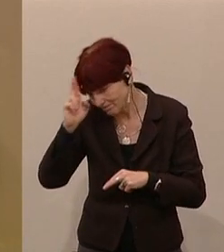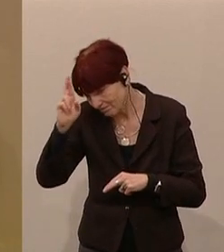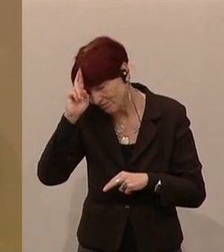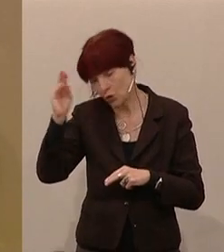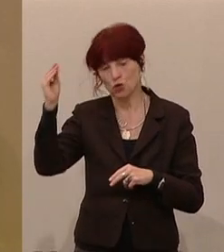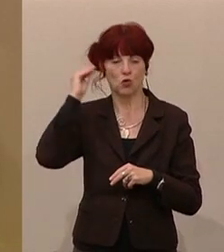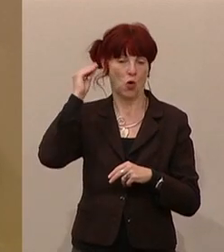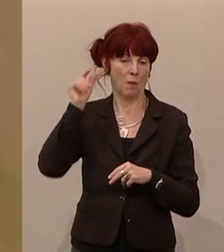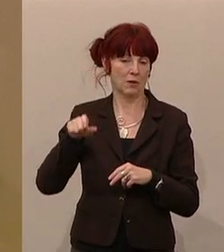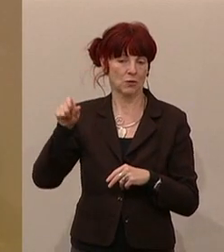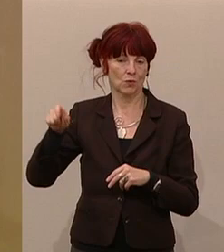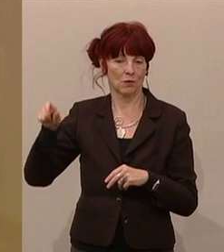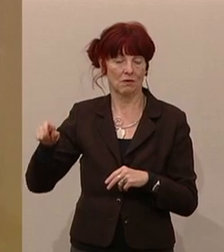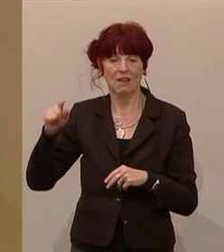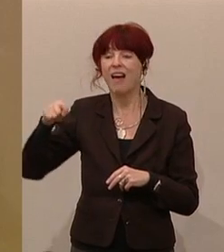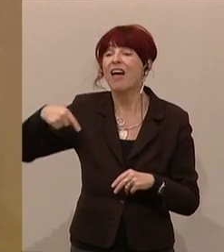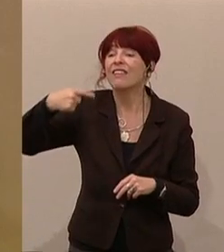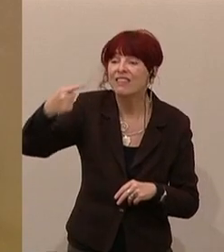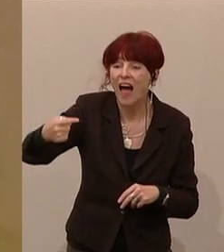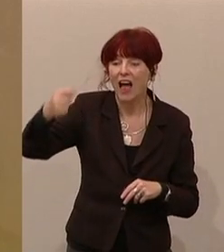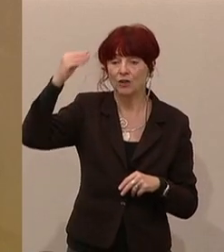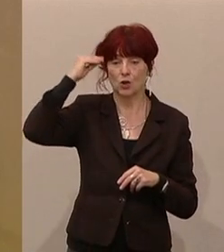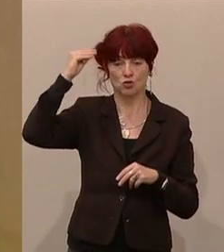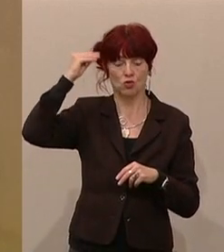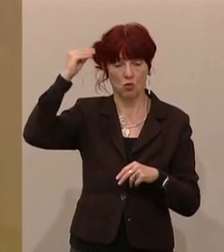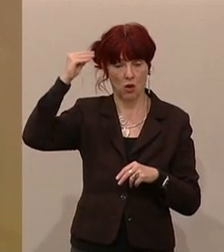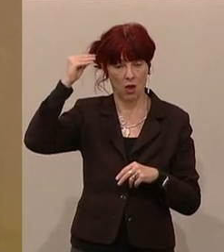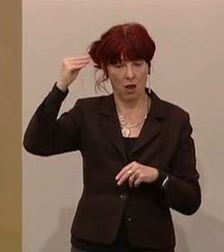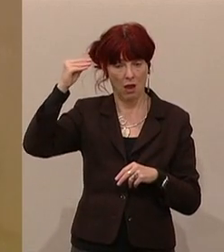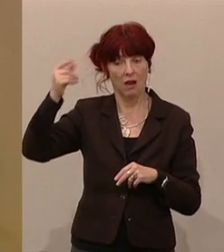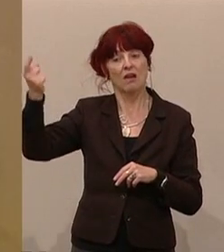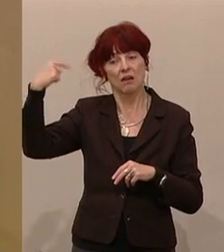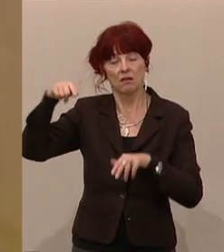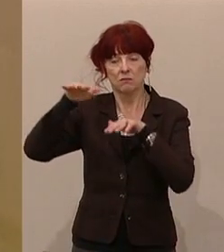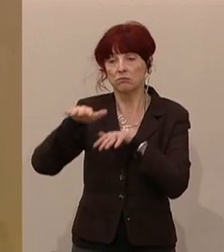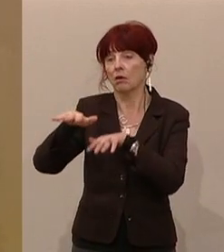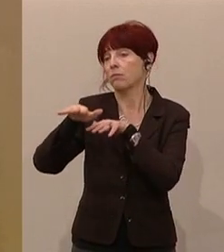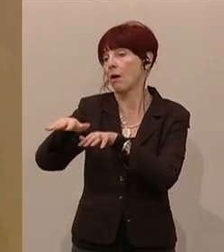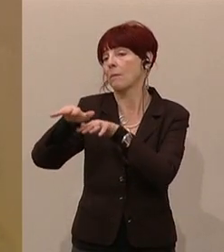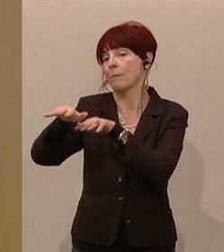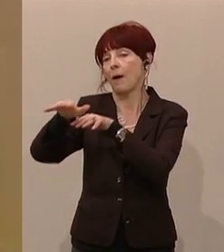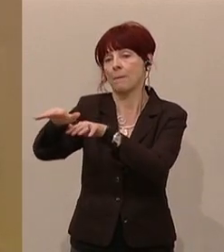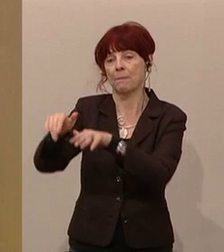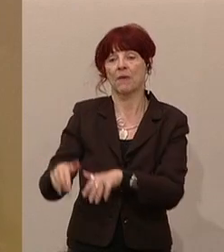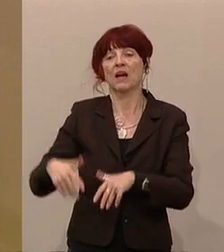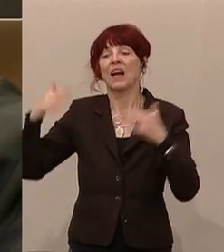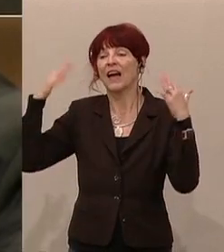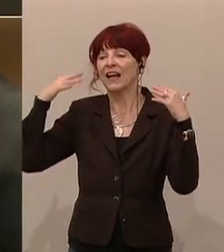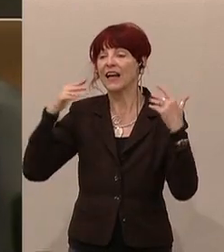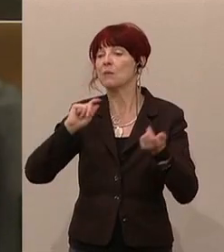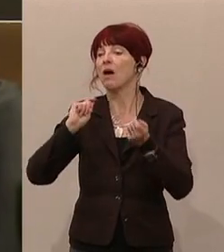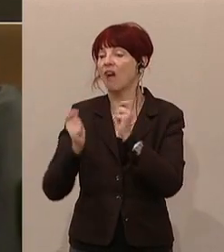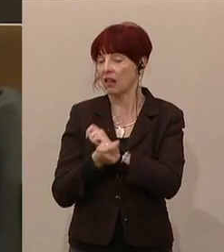Schülern, die nach der Schule für die Beendigung des Klimawandels, für die Forderungen